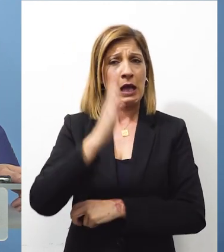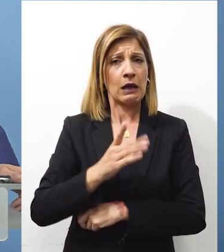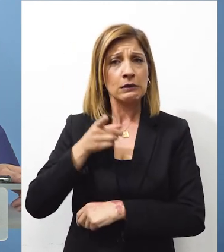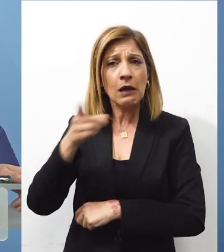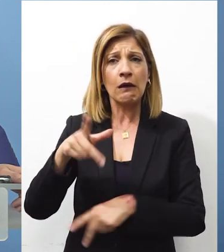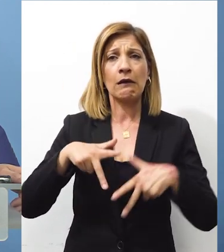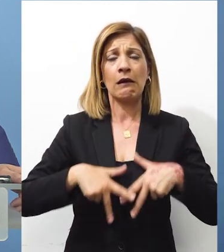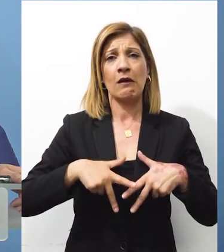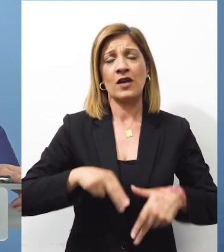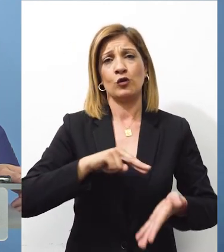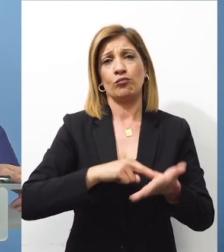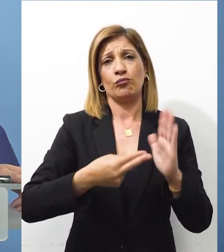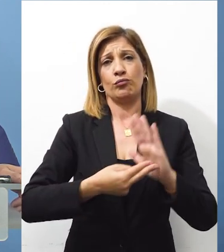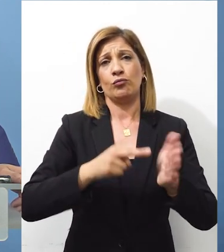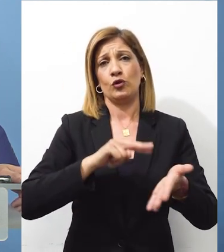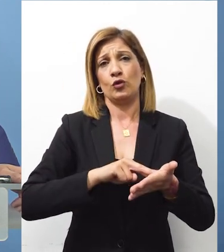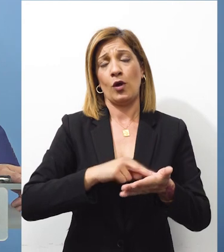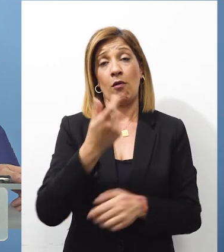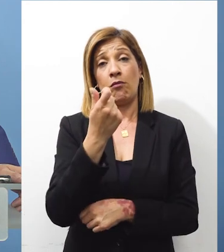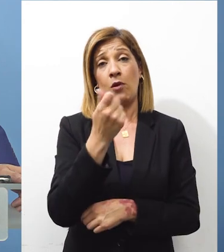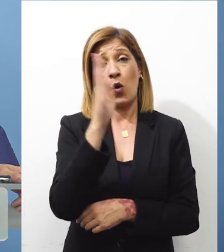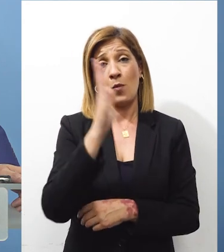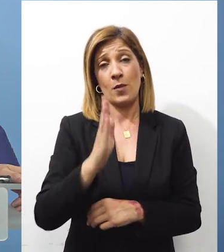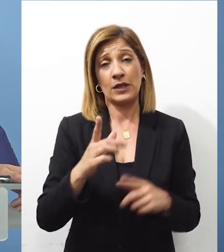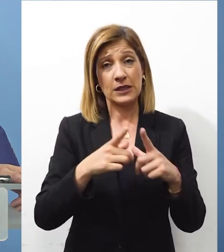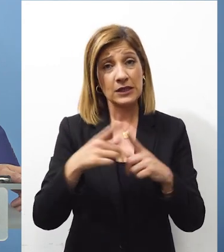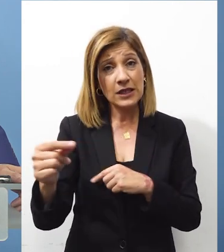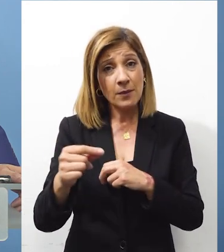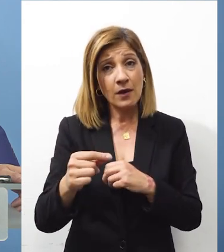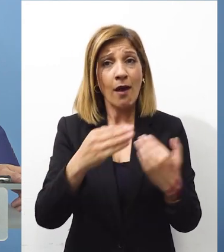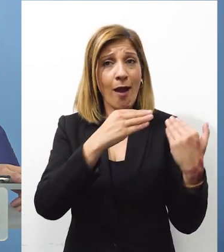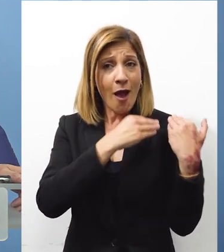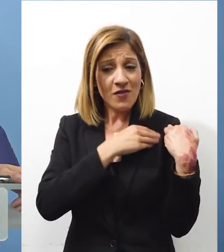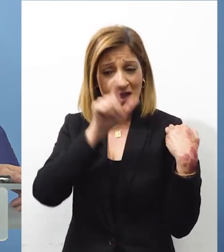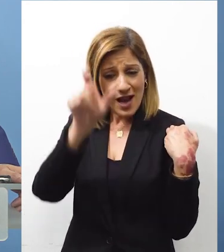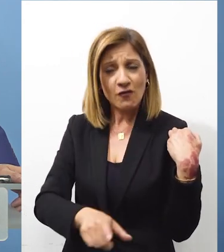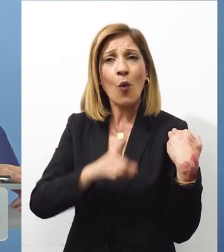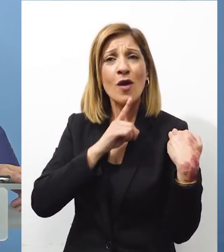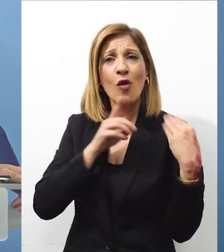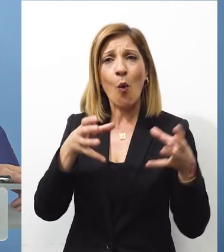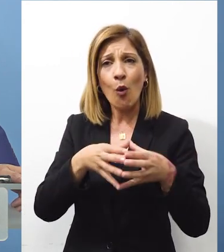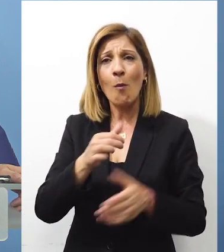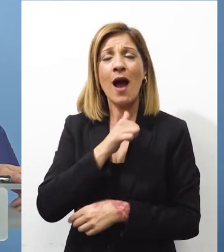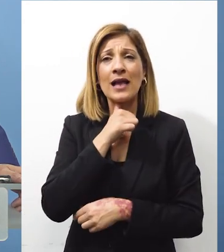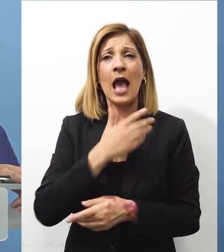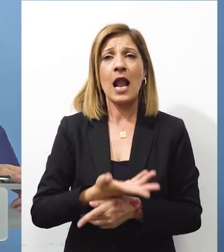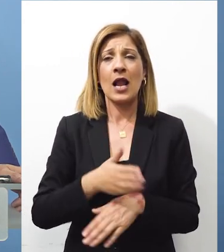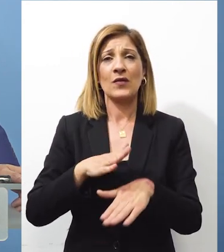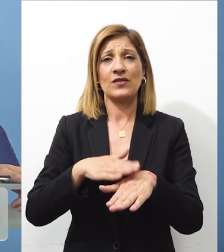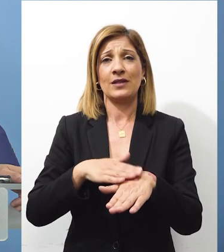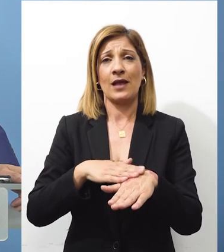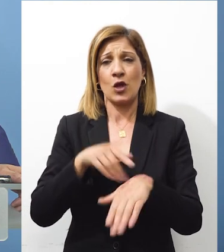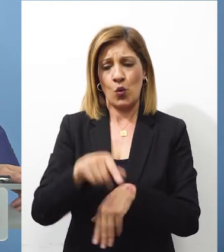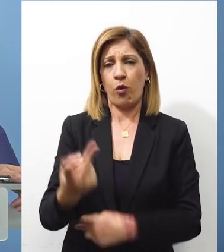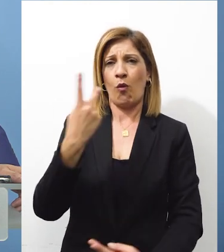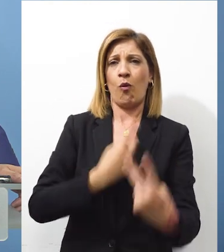πολύ ιδιαίτερη περίοδο για τα οικονομικά της Κύπρου με ευθύνες από το ίδιο και θα αναμέναμε την ίδια αυστηρή